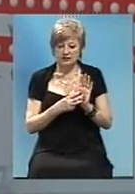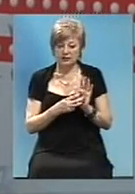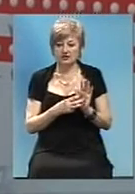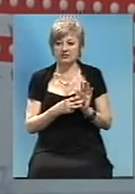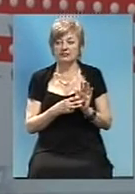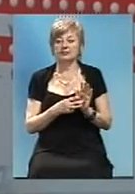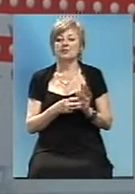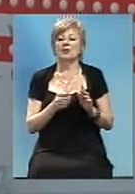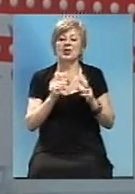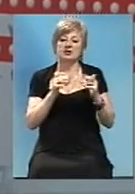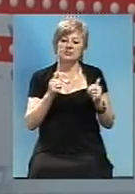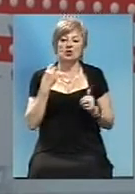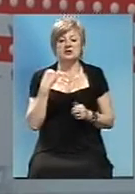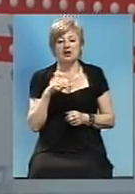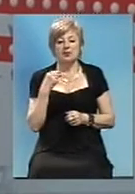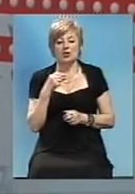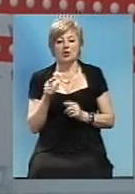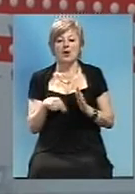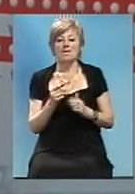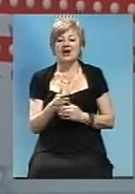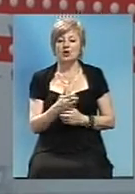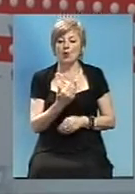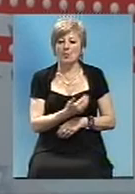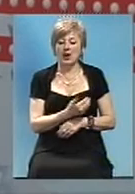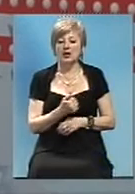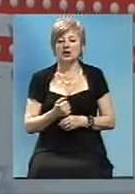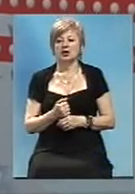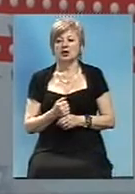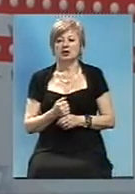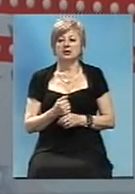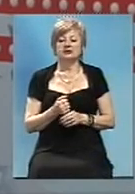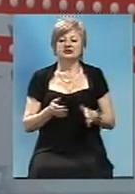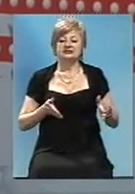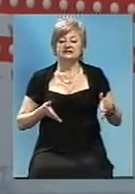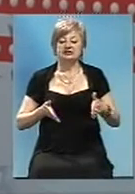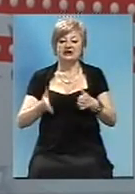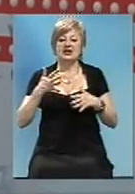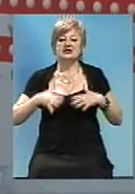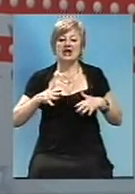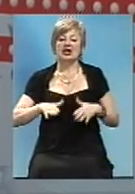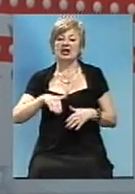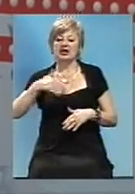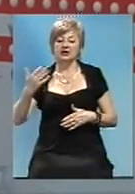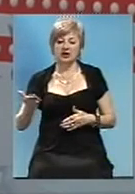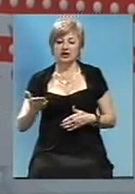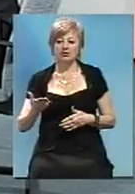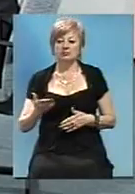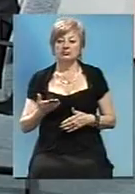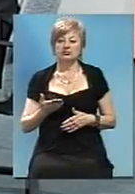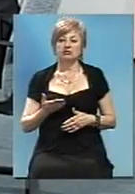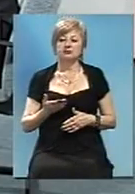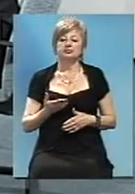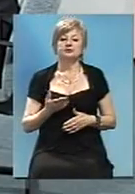Бориспіль, Дніпропетровськ, Запоріжжя, Маріуполь і траса на Крим, відповідно, Н